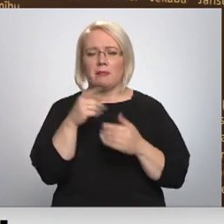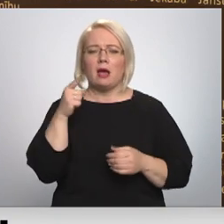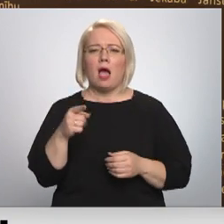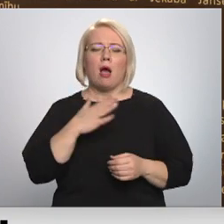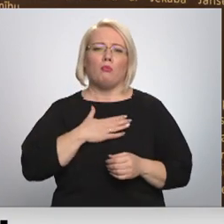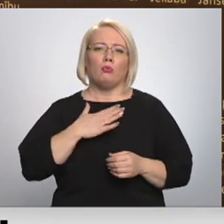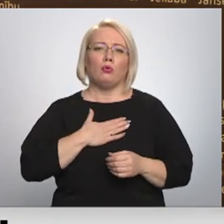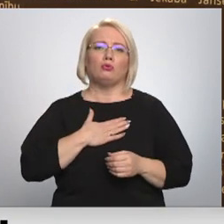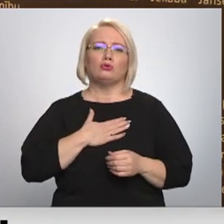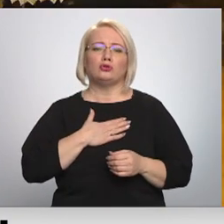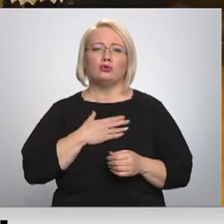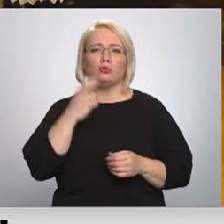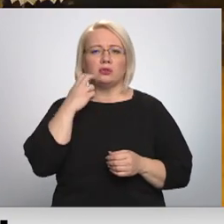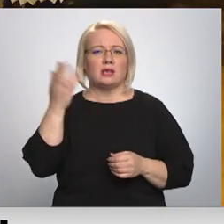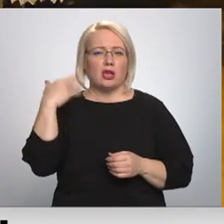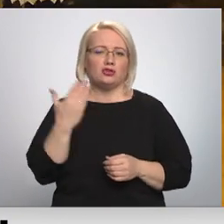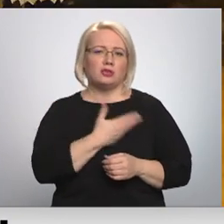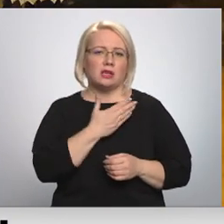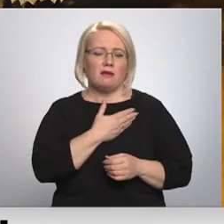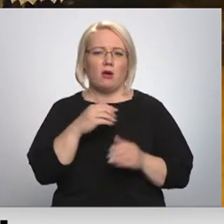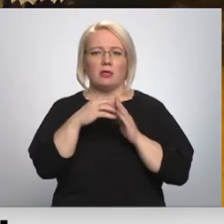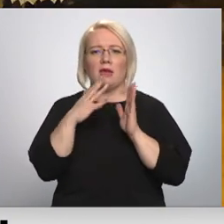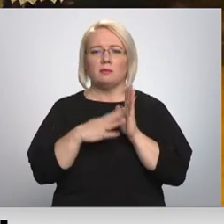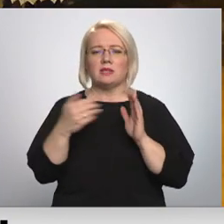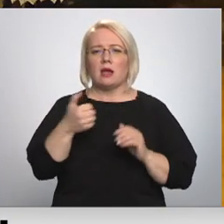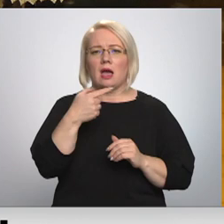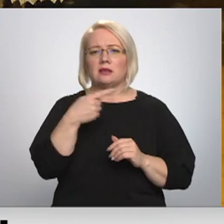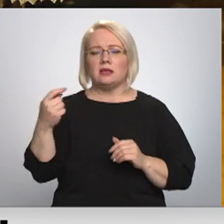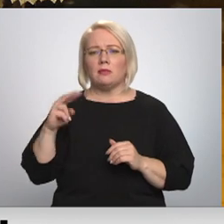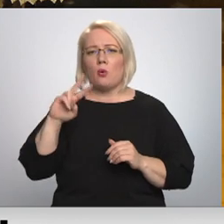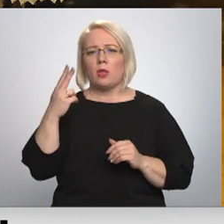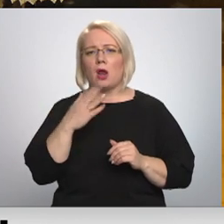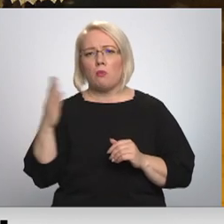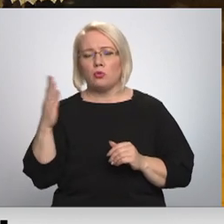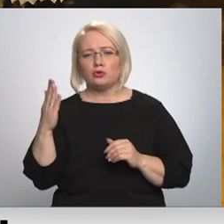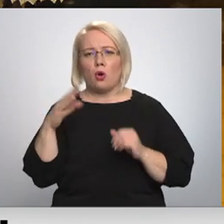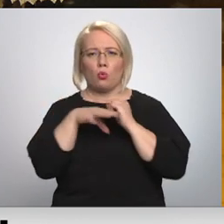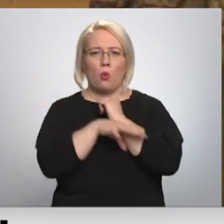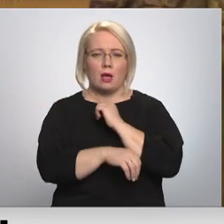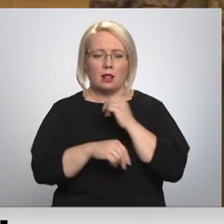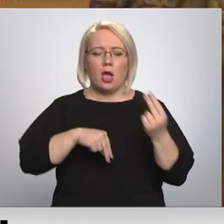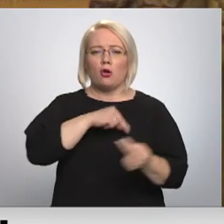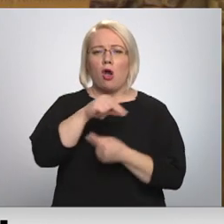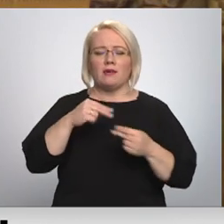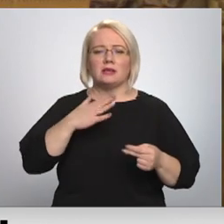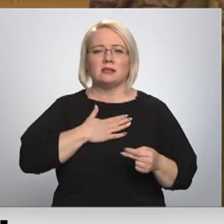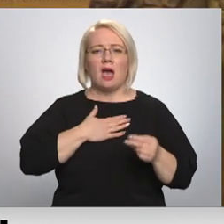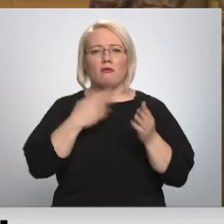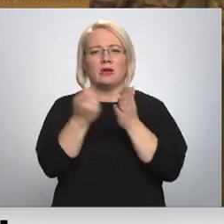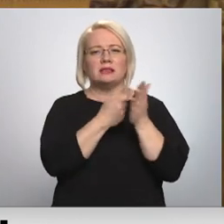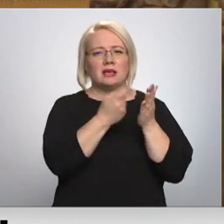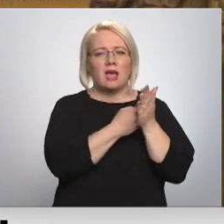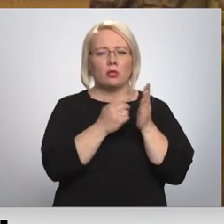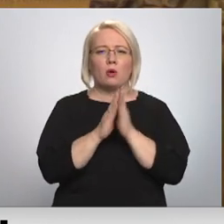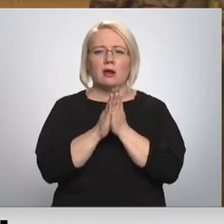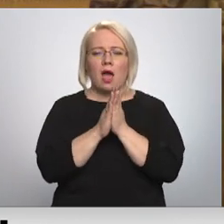dzīvojuši 19. gadsimta otrā pusē un 19. gadsimta nogalē. Konferencijā ar savu izzināto romānā dzimtene